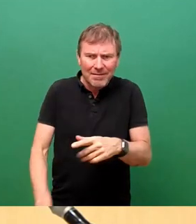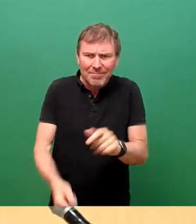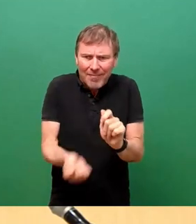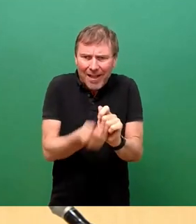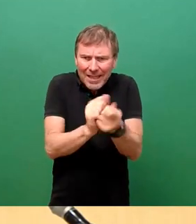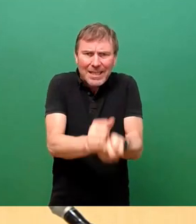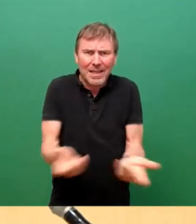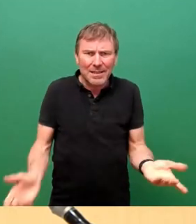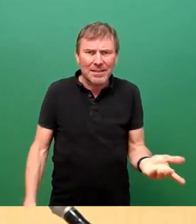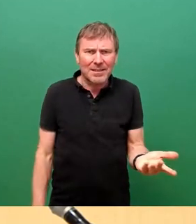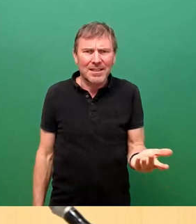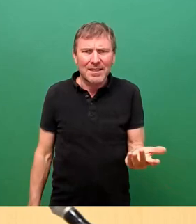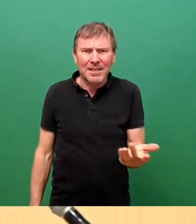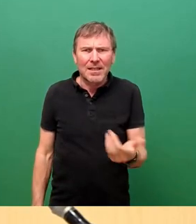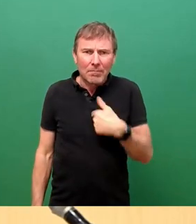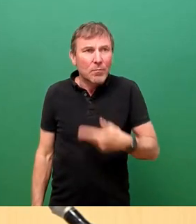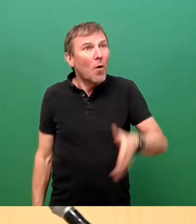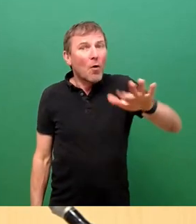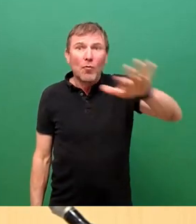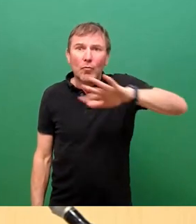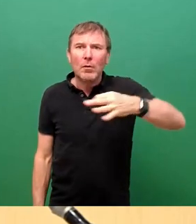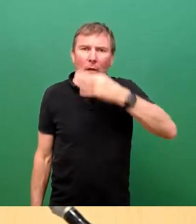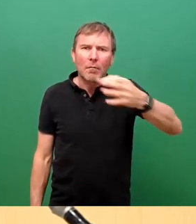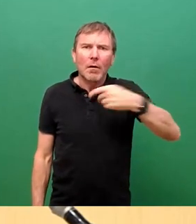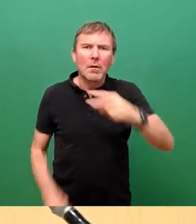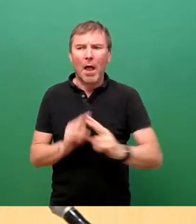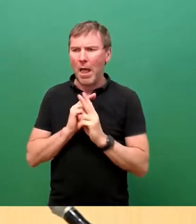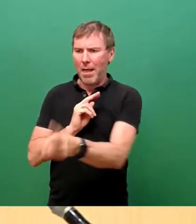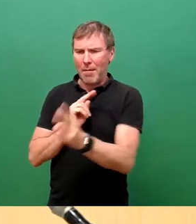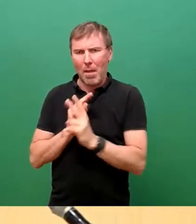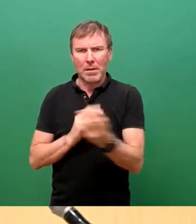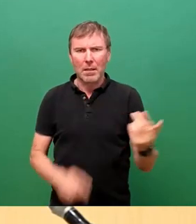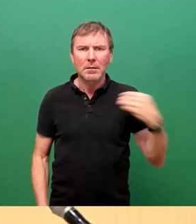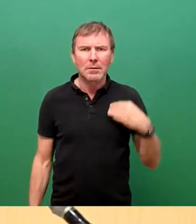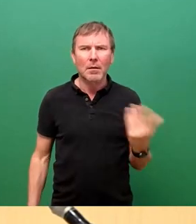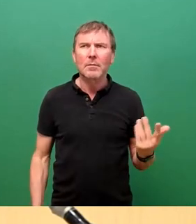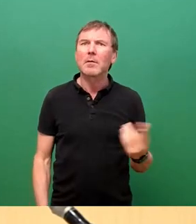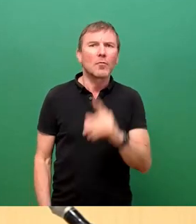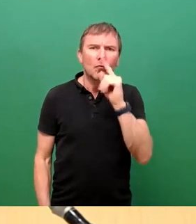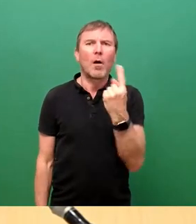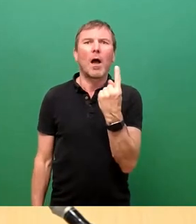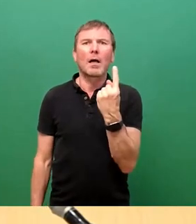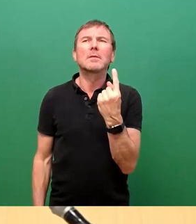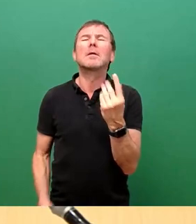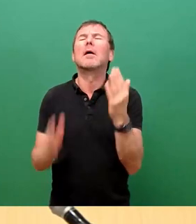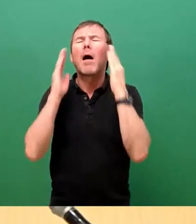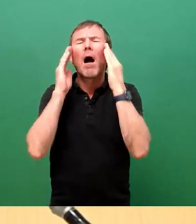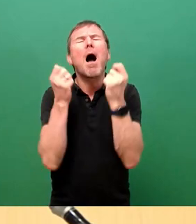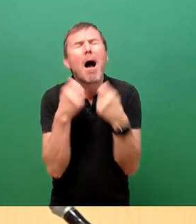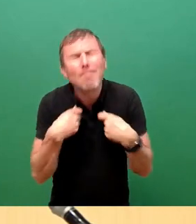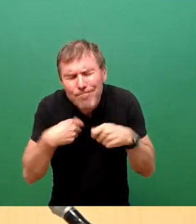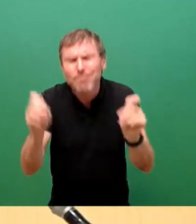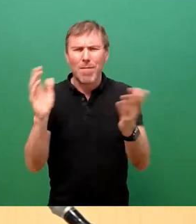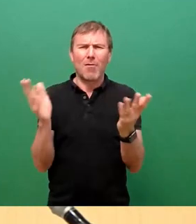Jeden, den ich bei mir im Norden frage und die Leute pendeln hier rein, wissen Sie, was die sagen? Die sagen alle nur noch eins, baut irgendwas, aber baut irgendwas.